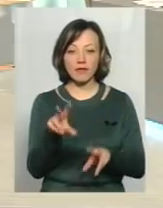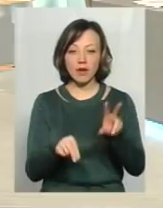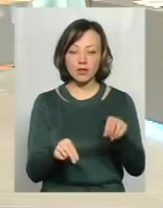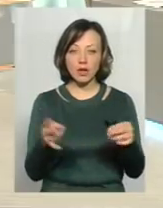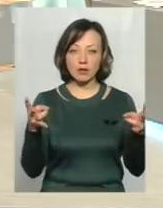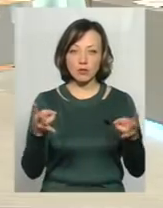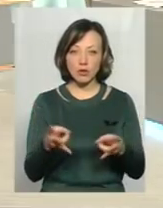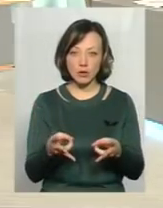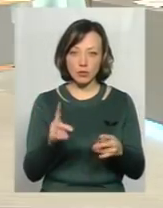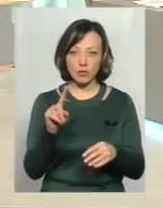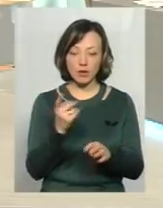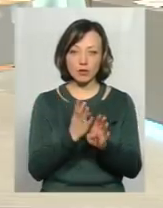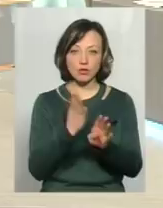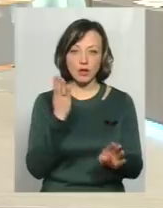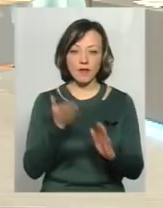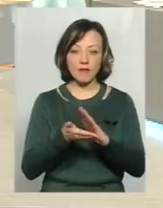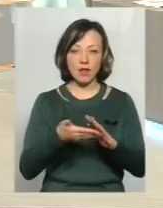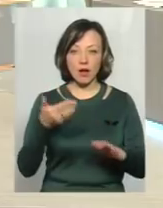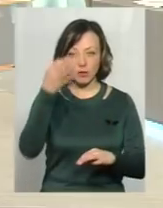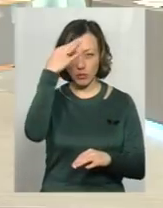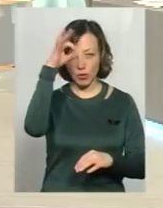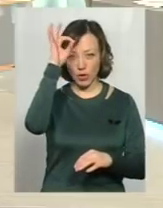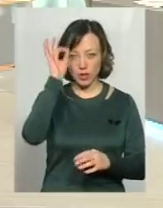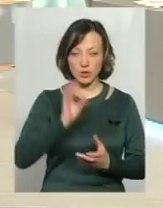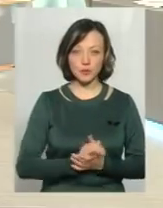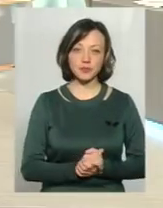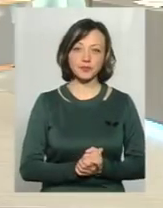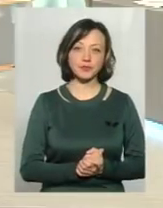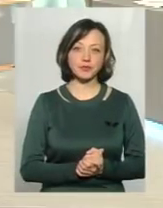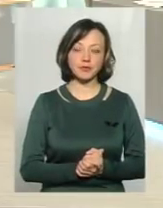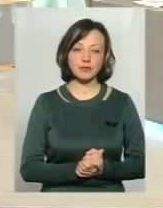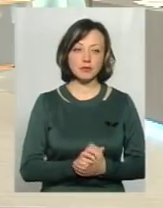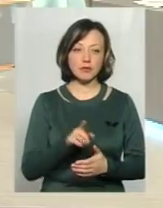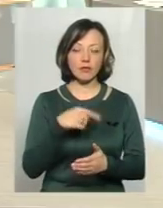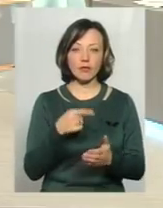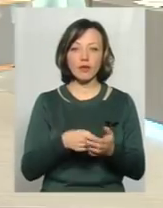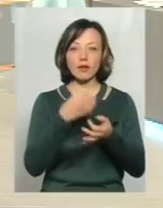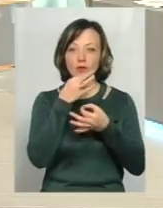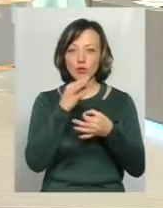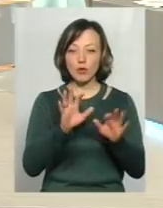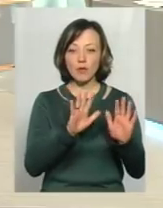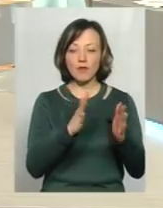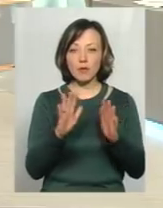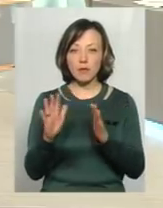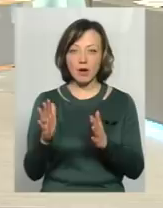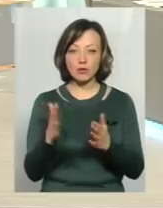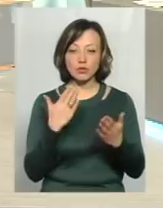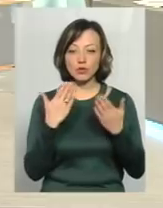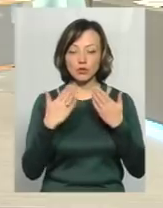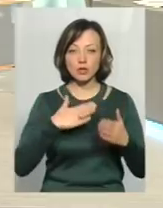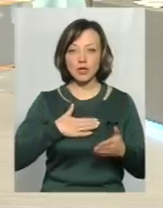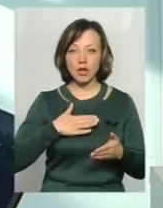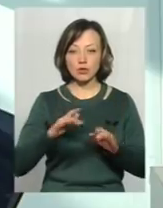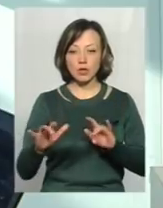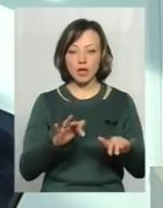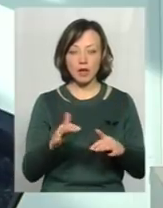потрібно все ж таки в першу чергу викликати поліцію. В будь-якому випадку те, що стосується нашої діяльності, якщо